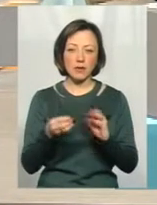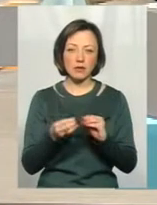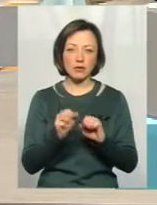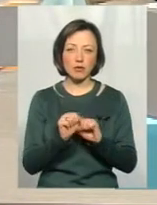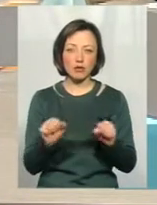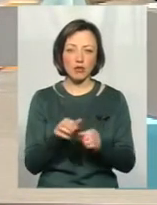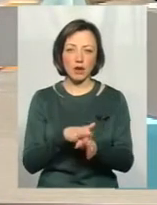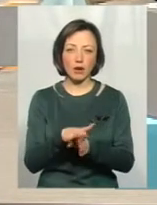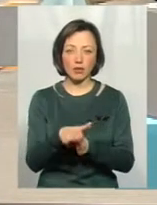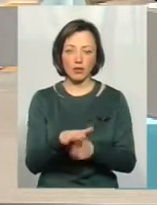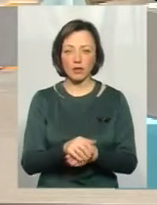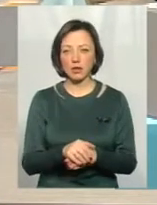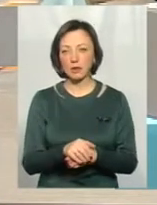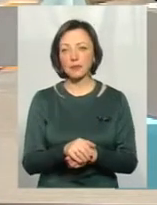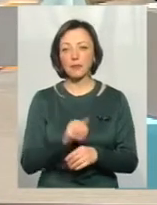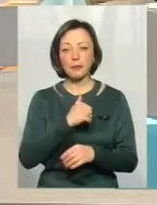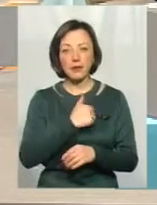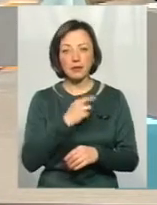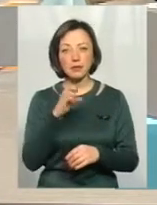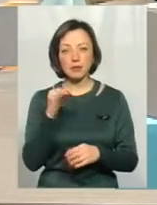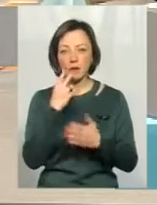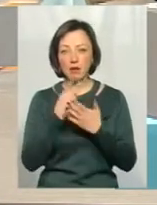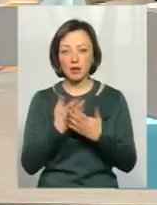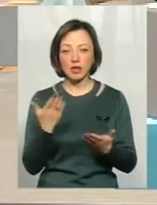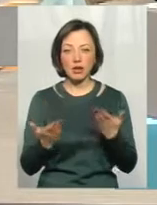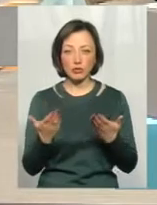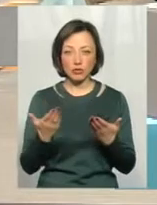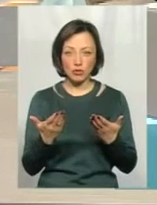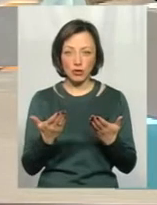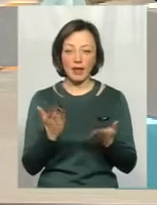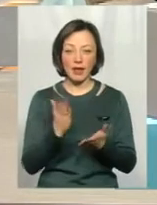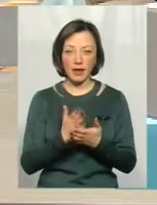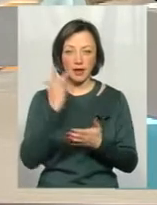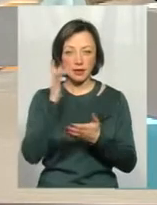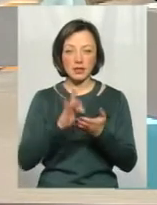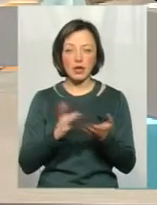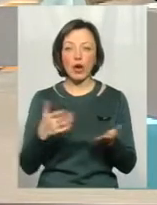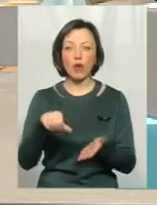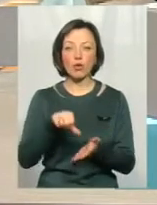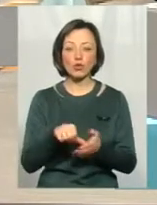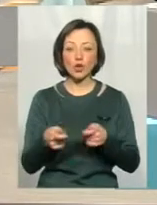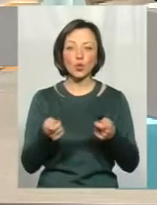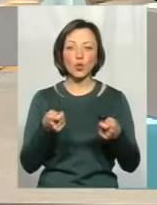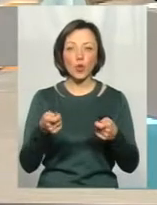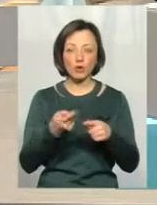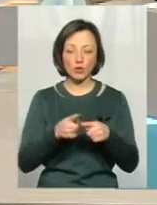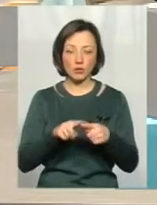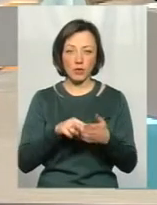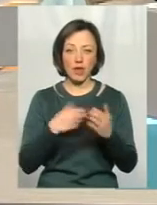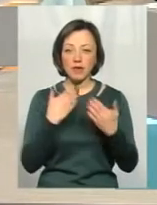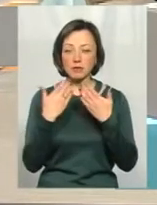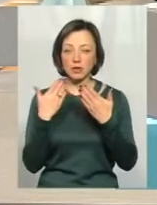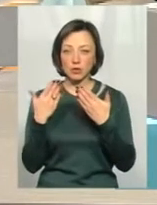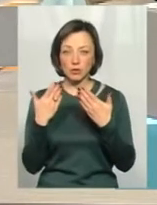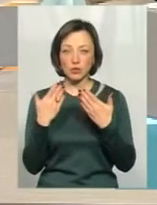можна реалізувати. І хотілося б бачити, якщо навіть ми беремо такі амбітні цілі, яка участь уряду в цьому плані, тому що я спілкуюся